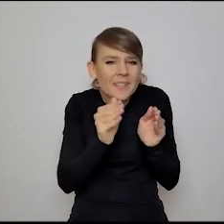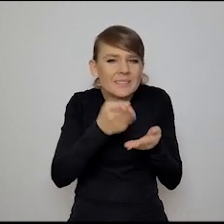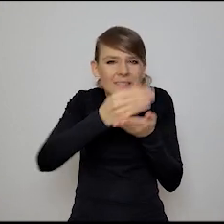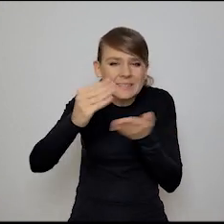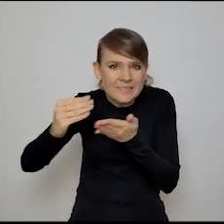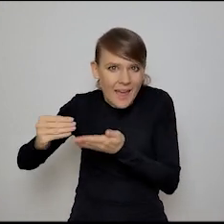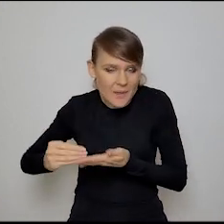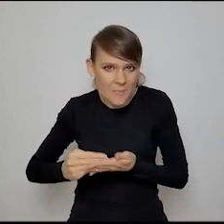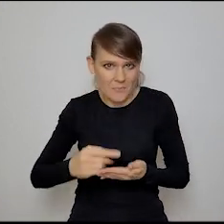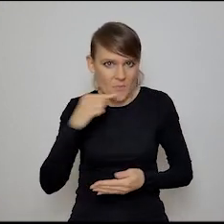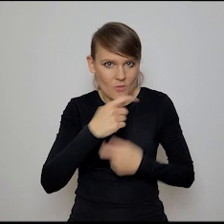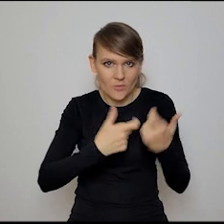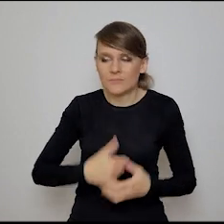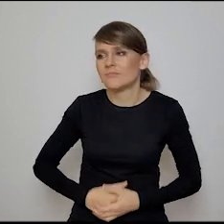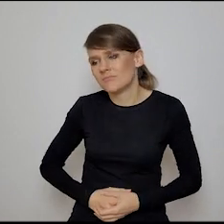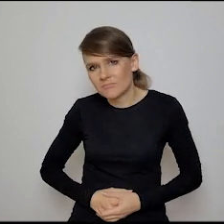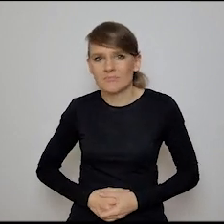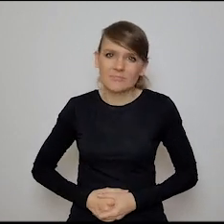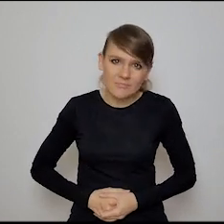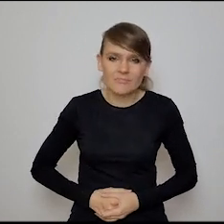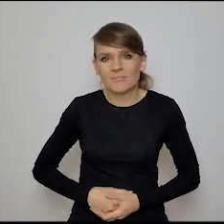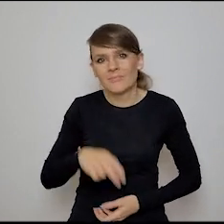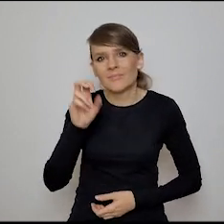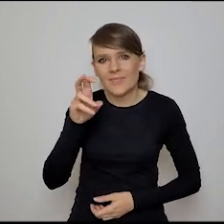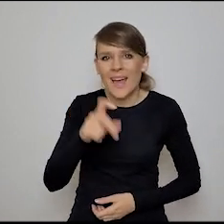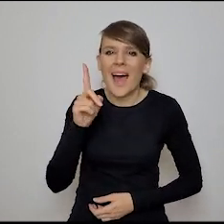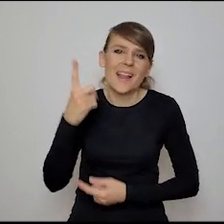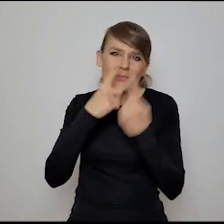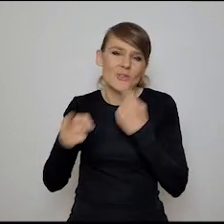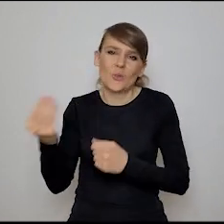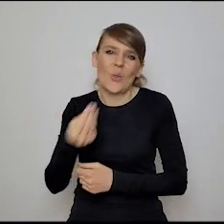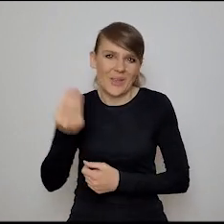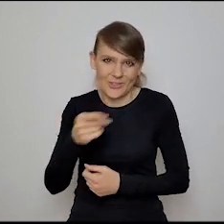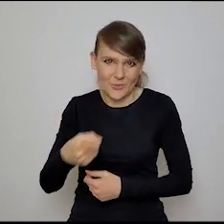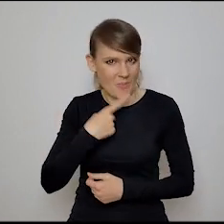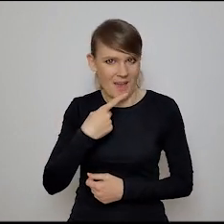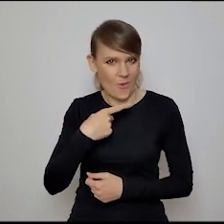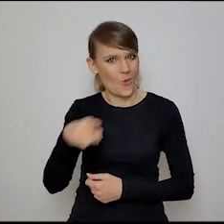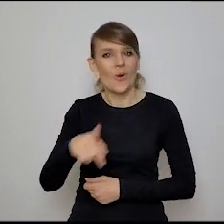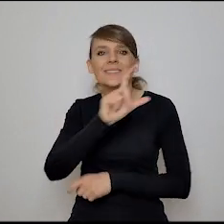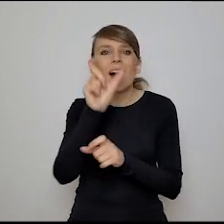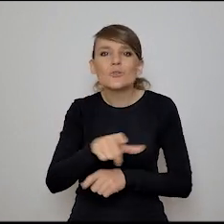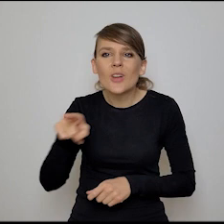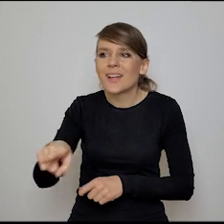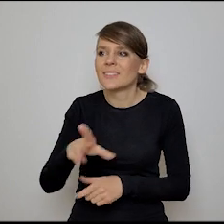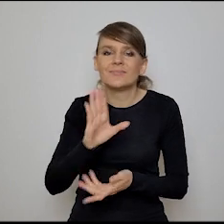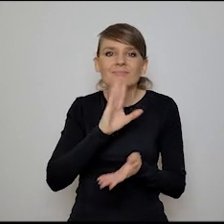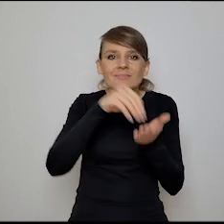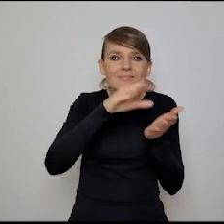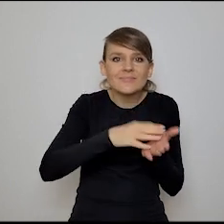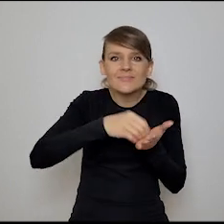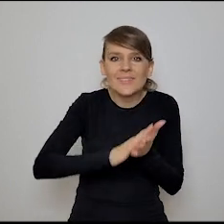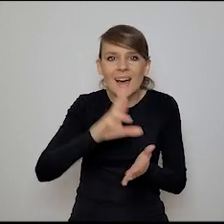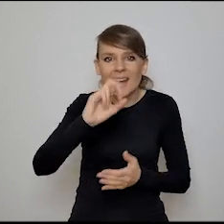Do 700 mikrosegmentów, nie? Tak, chociaż ja jeszcze nie uważam, że to jest ta rewolucja, bo to jest cały czas, wiesz co, to jest rejestracja